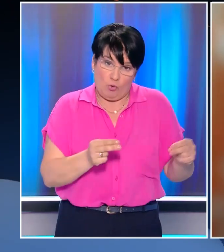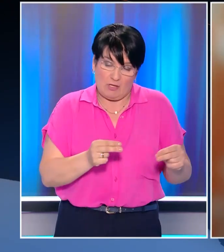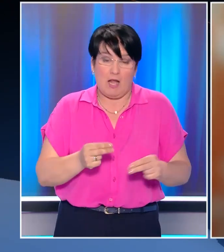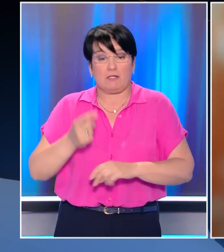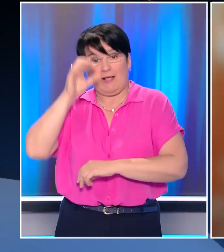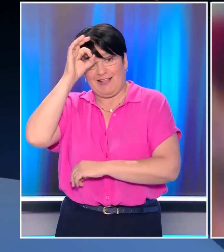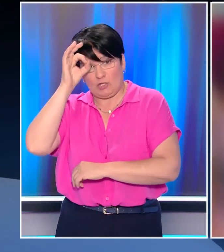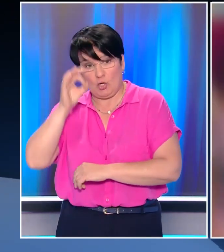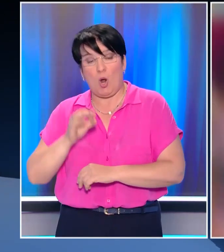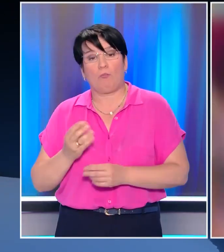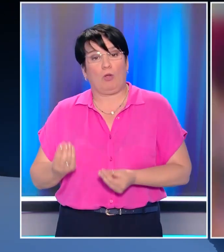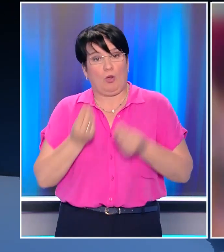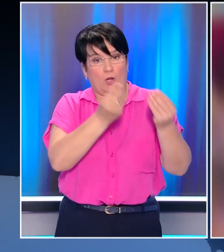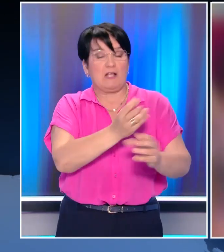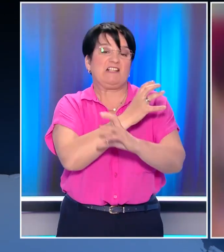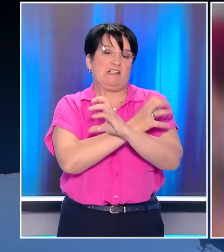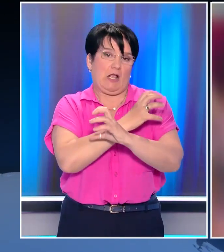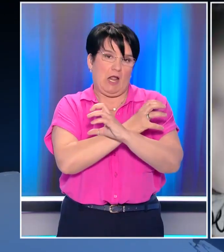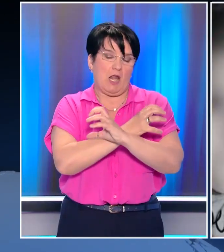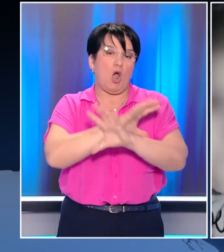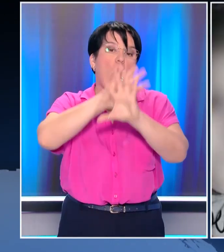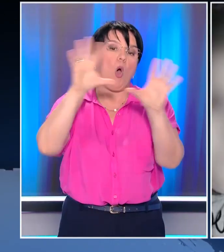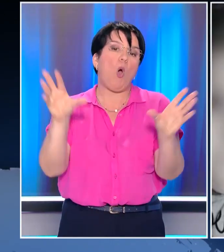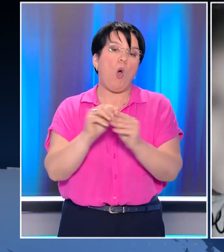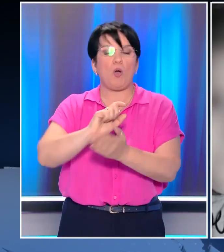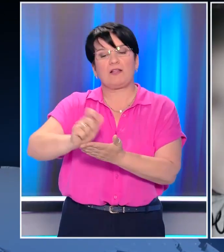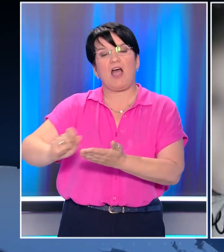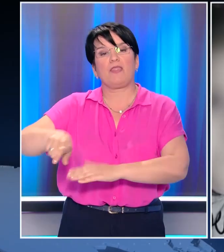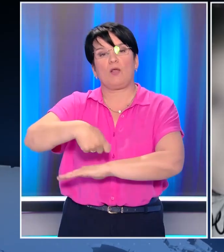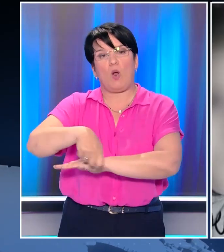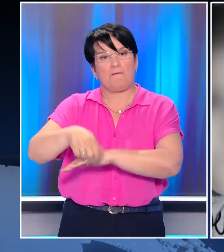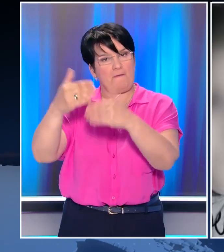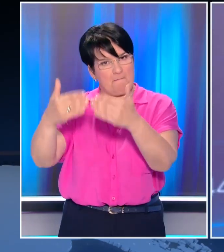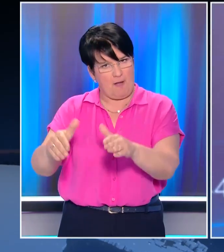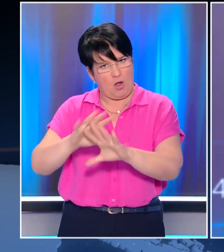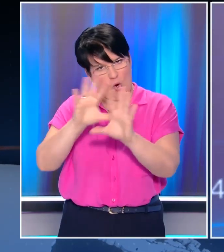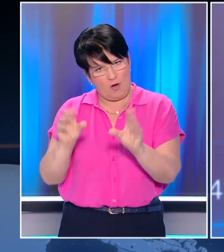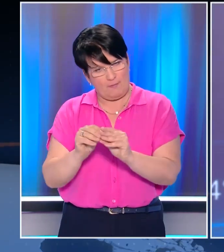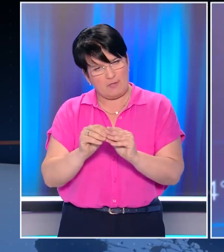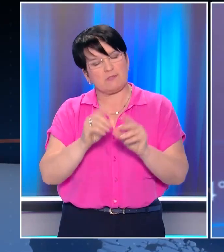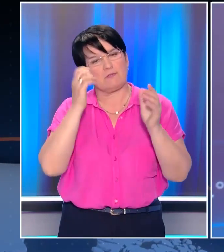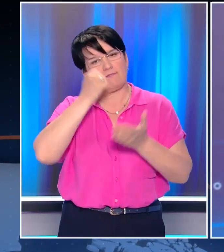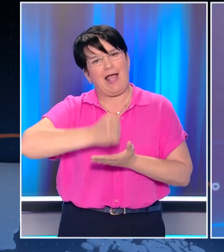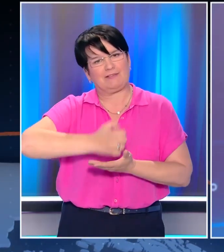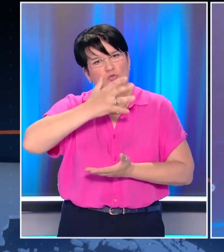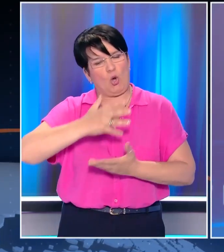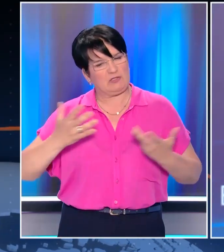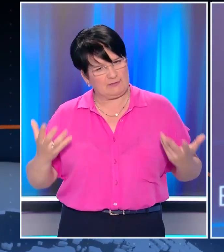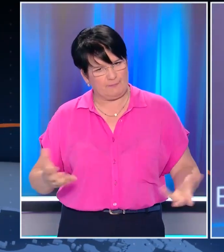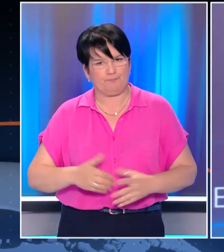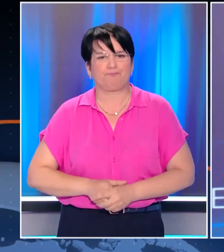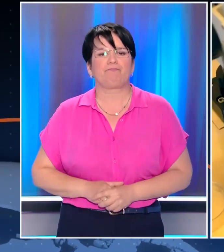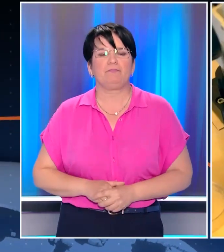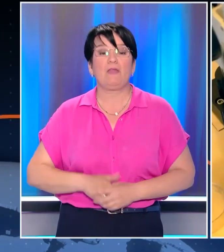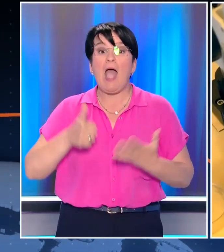πάρει οι αστυνομικοί θα παραδοθούν στην εισαγγελία μόλις ολοκληρωθεί ο σχηματισμός της δικογραφίας. Το έκτο κύμα της πανδημίας